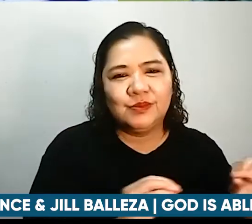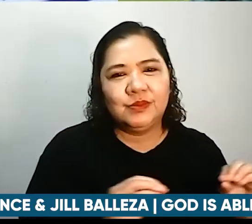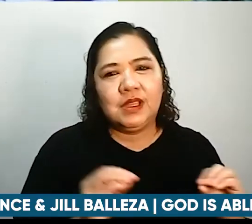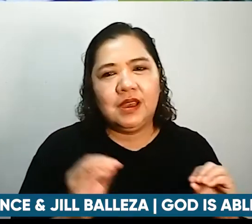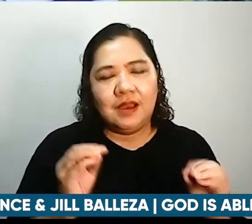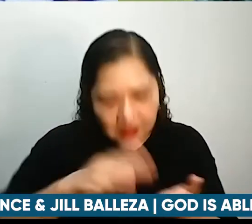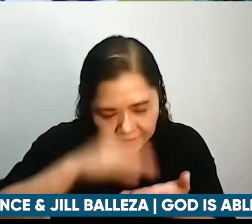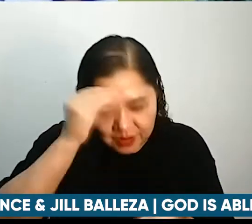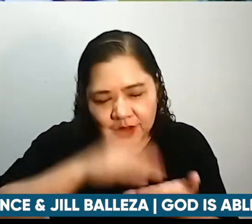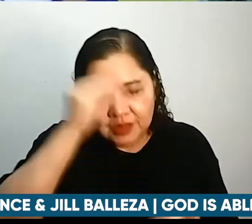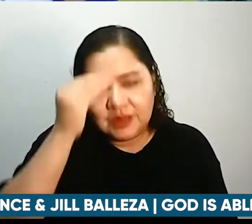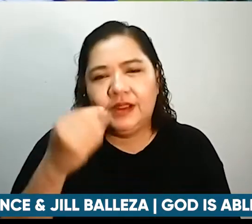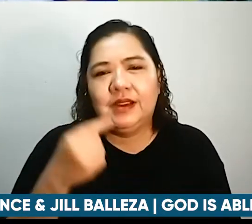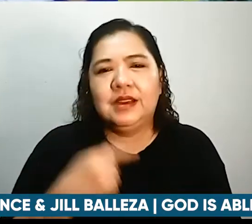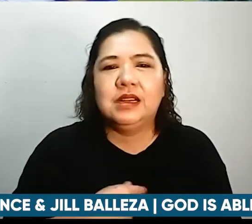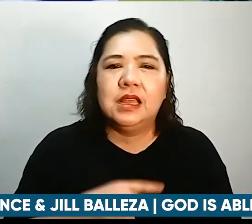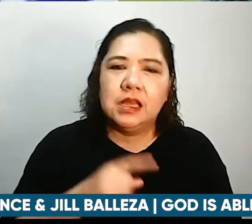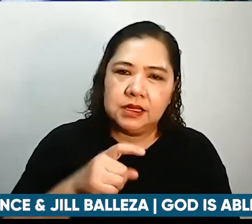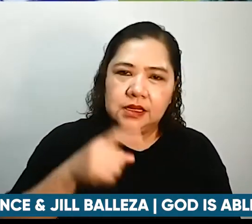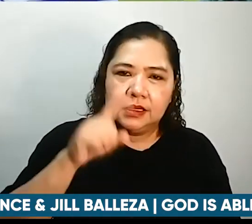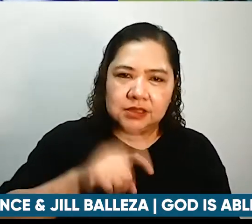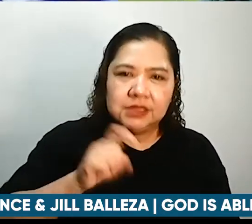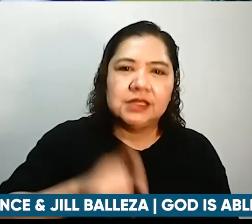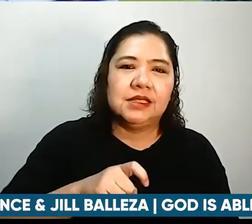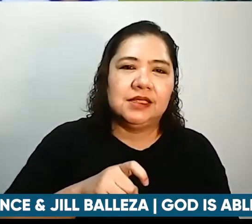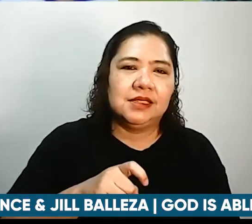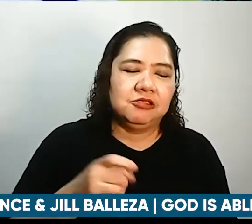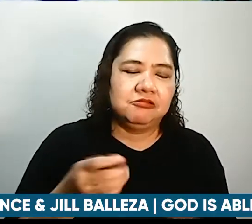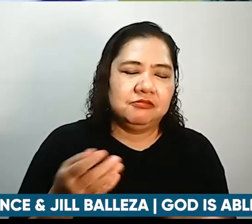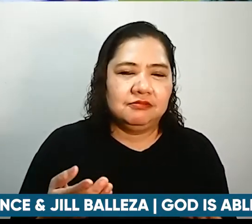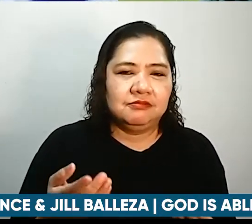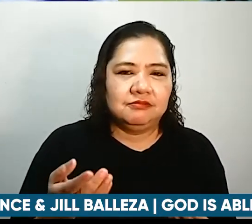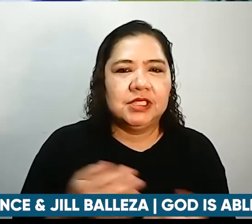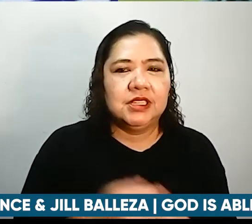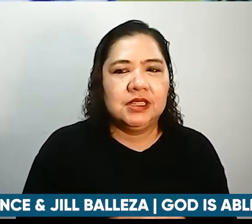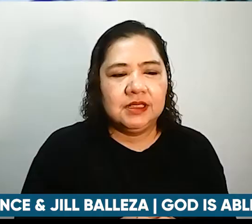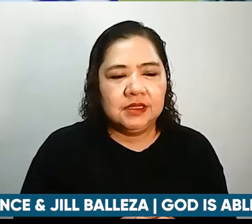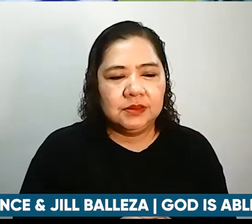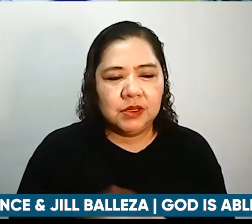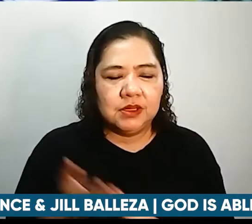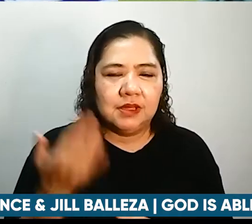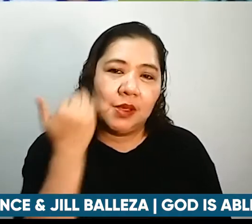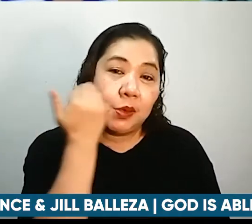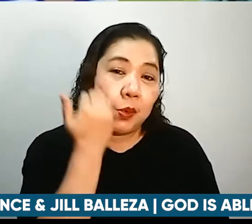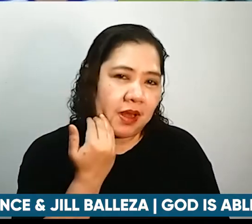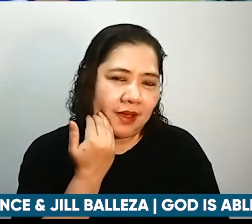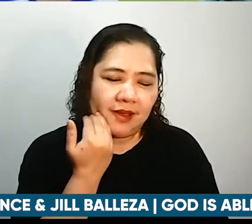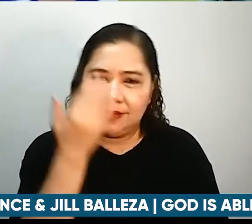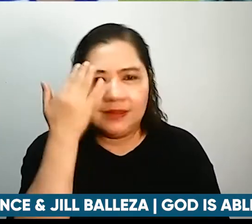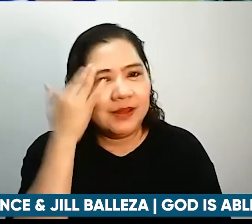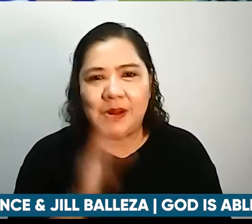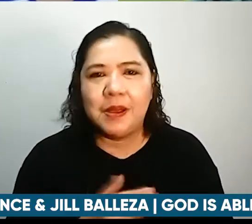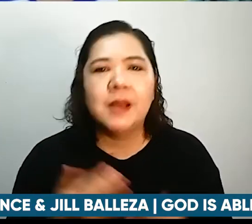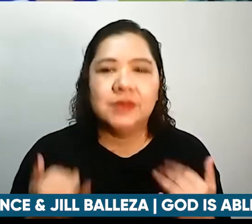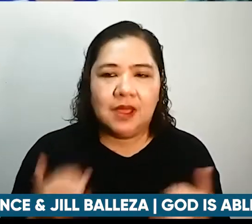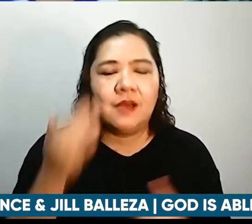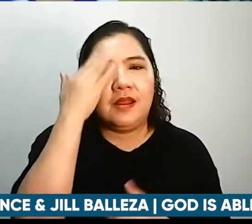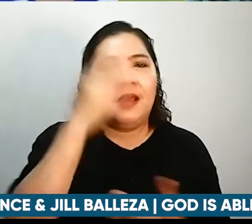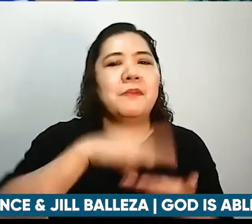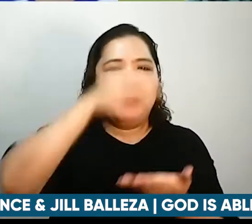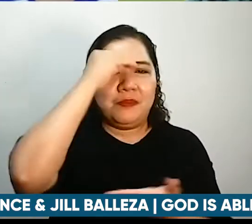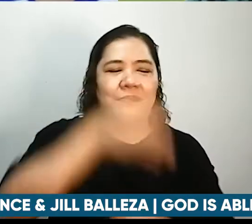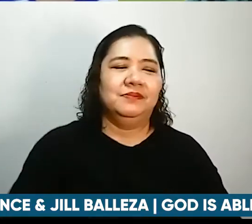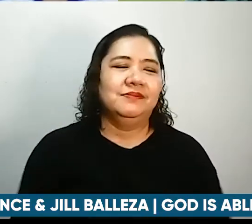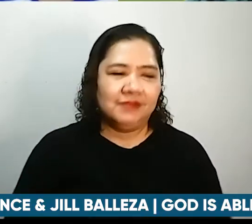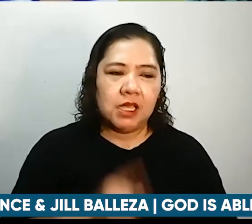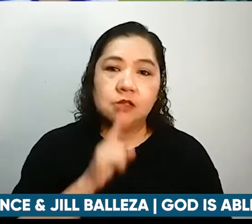kasi yun yung kailangan namin yun yung parang nakulangan pala kami ng mga nakaraan so praise God mga mercies ng Lord